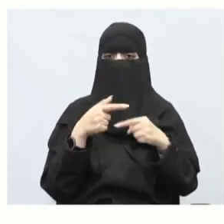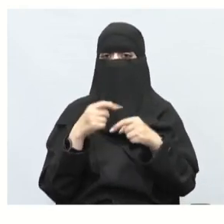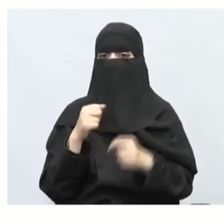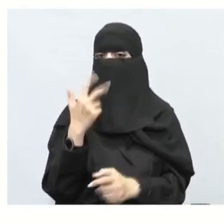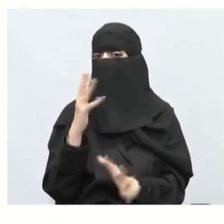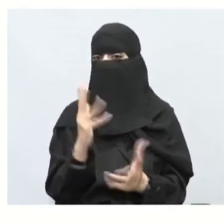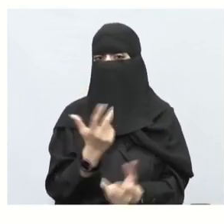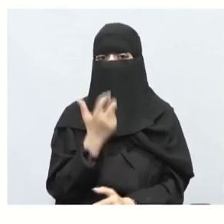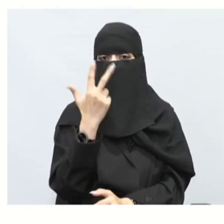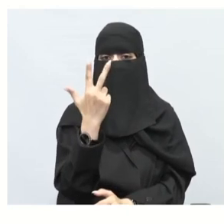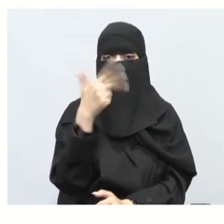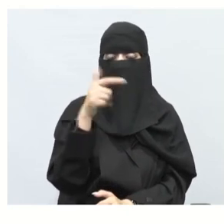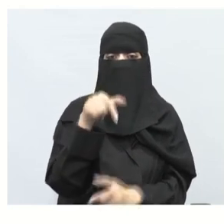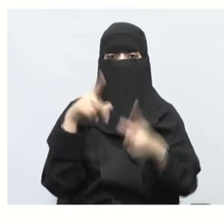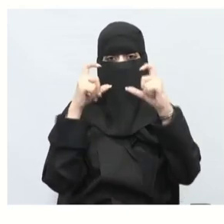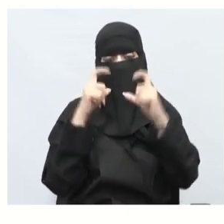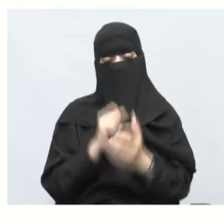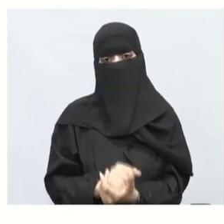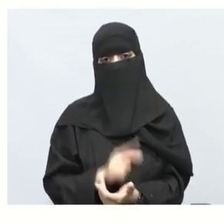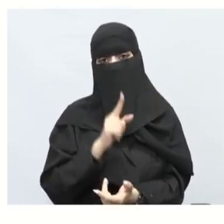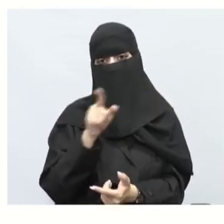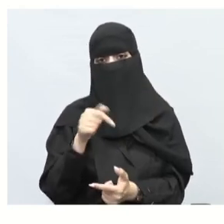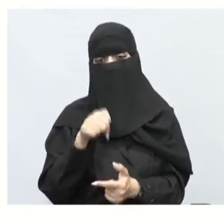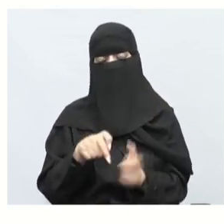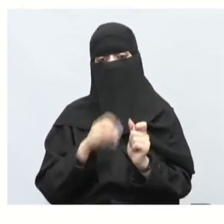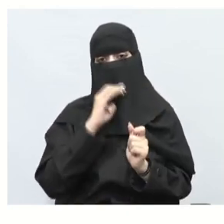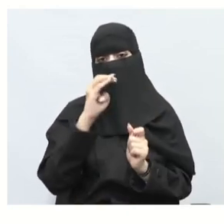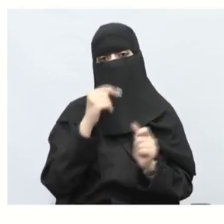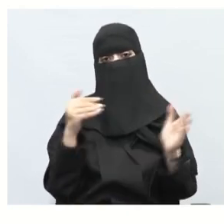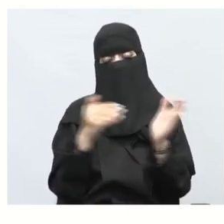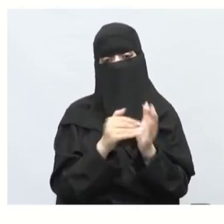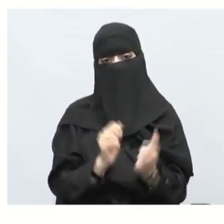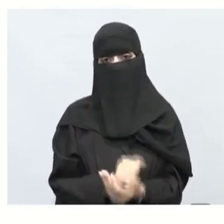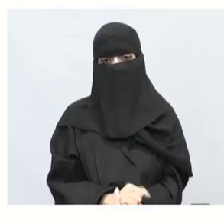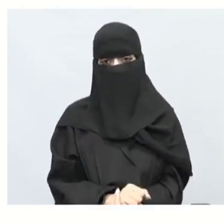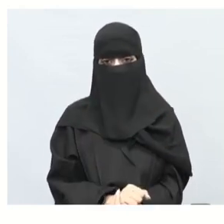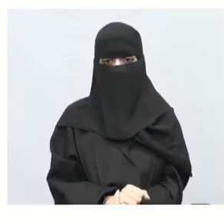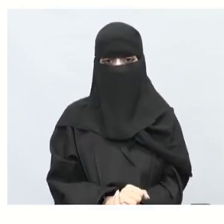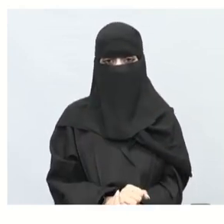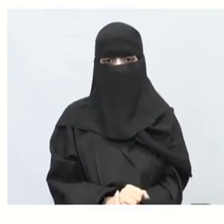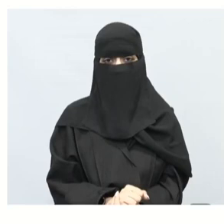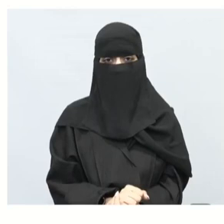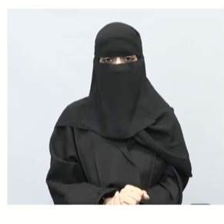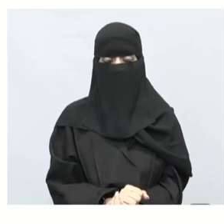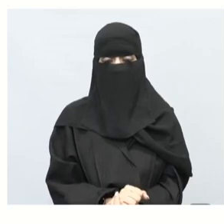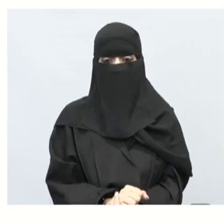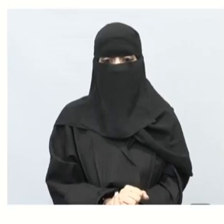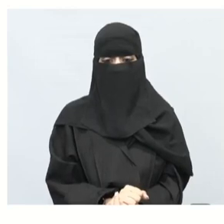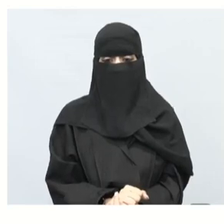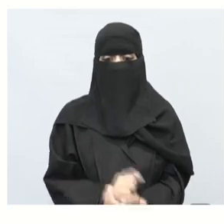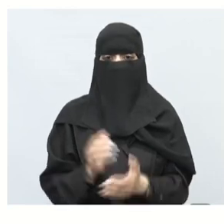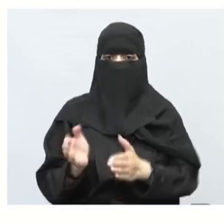صورة إذن هذا التي وصلنا إليها طبعا يلا الآن نتحقق